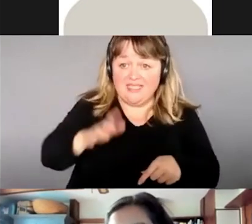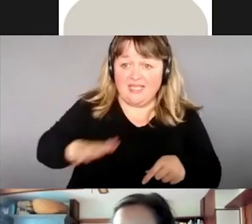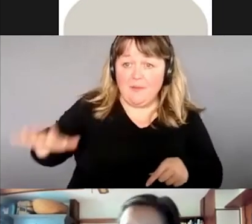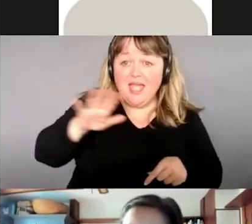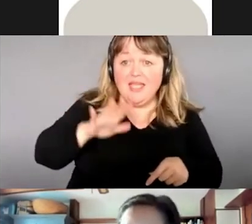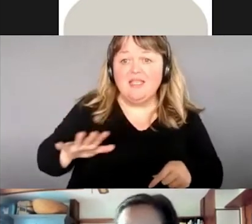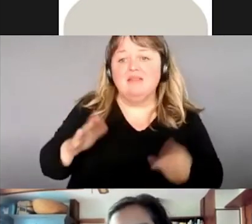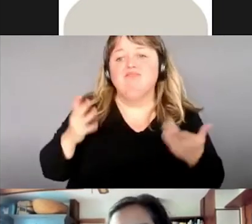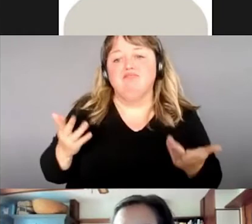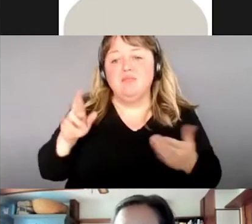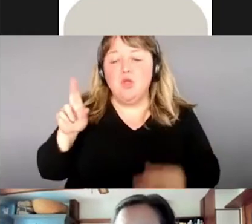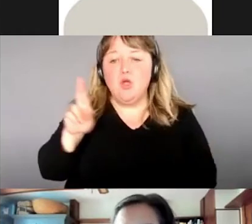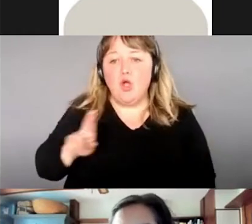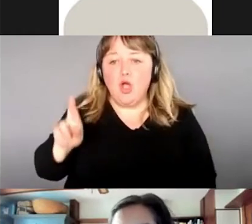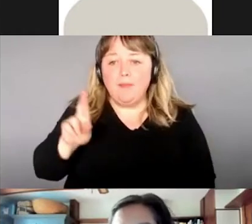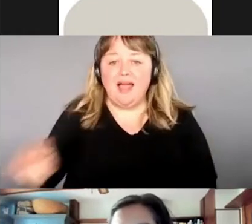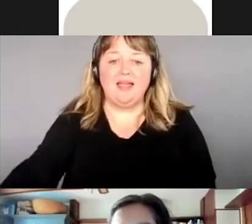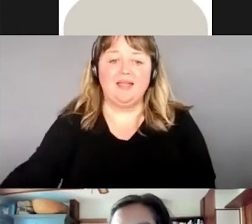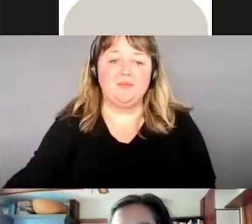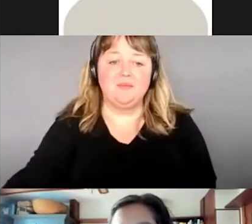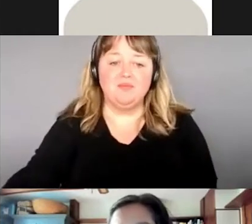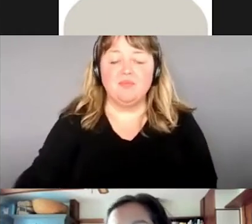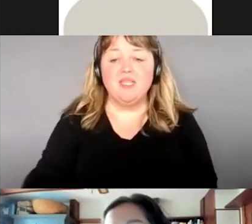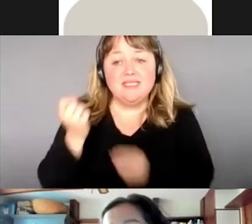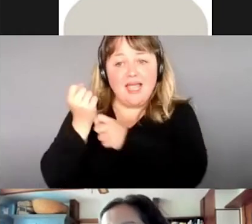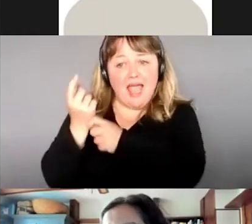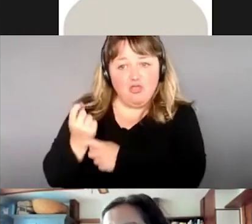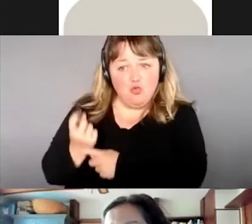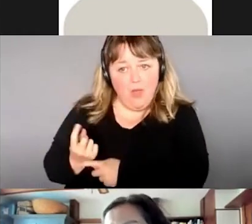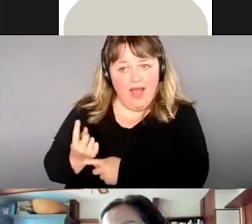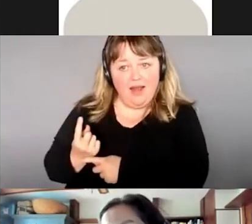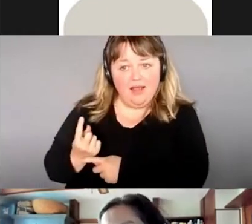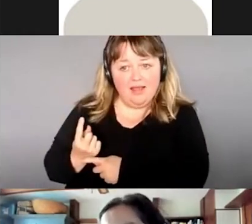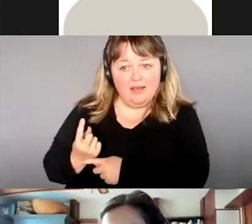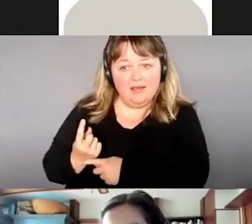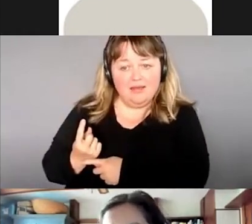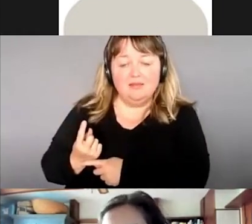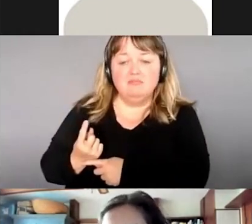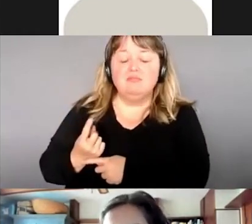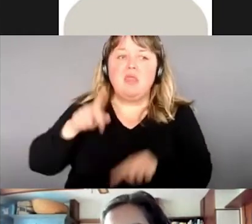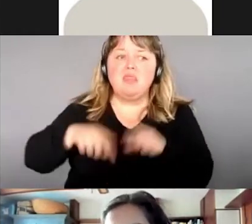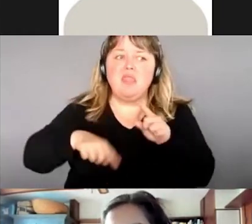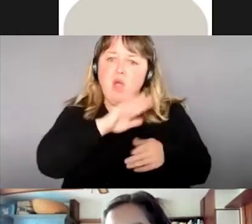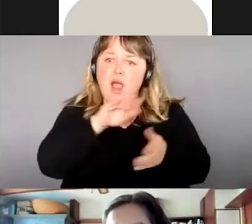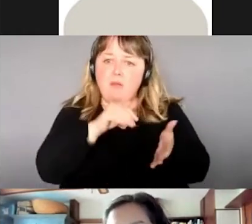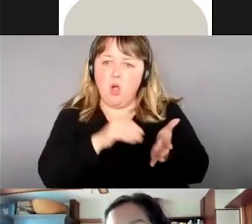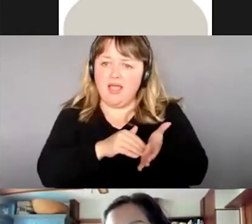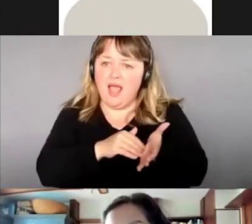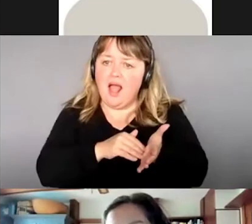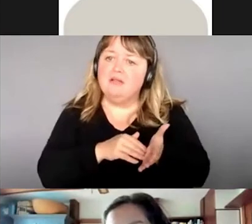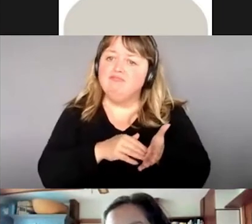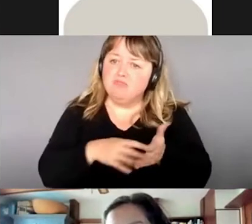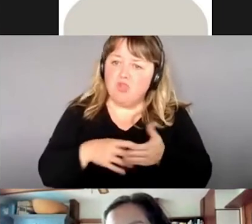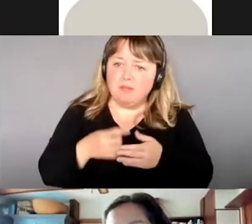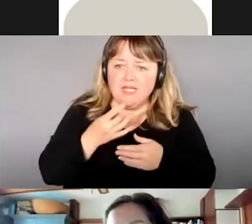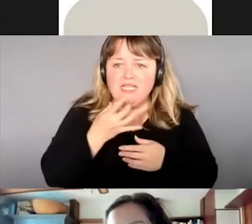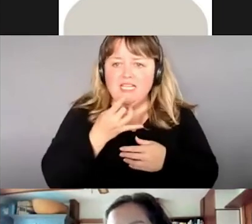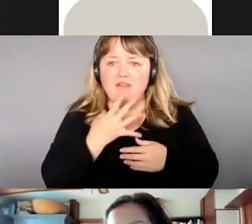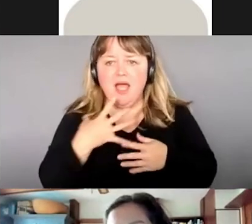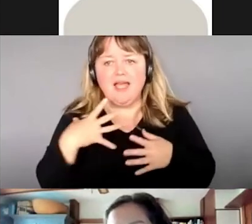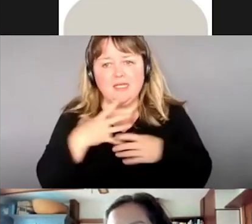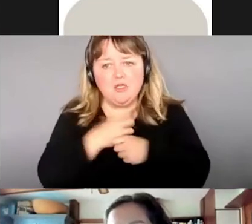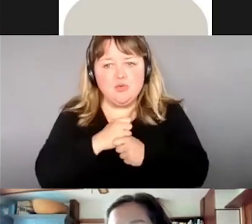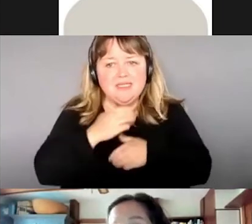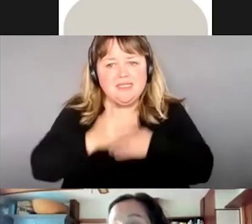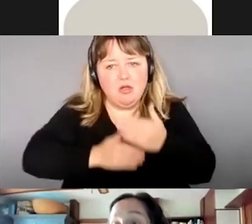c'est annuel. Des fois, à Montréal, il peut résister un hiver, mais c'est une plante